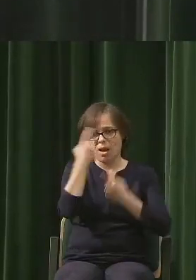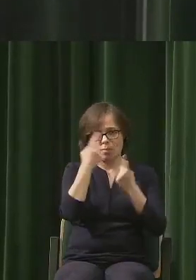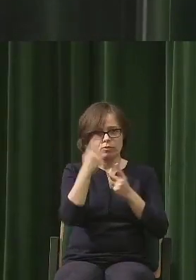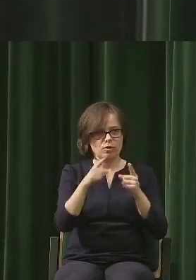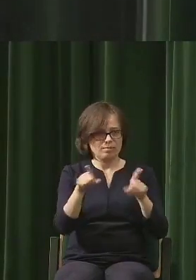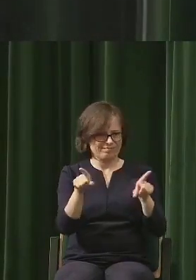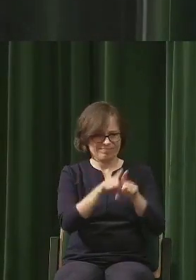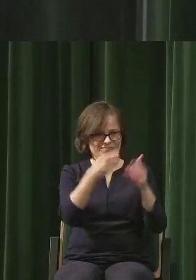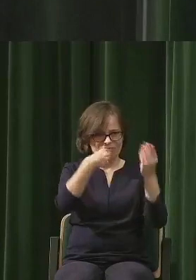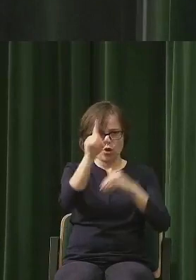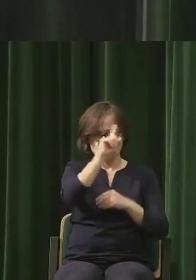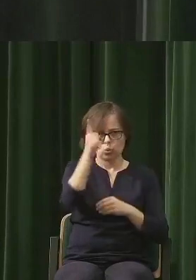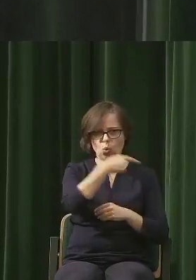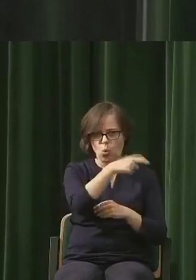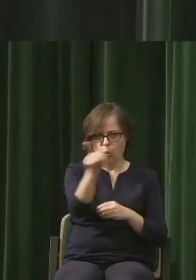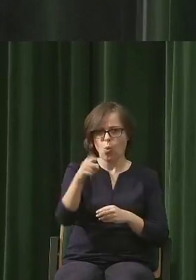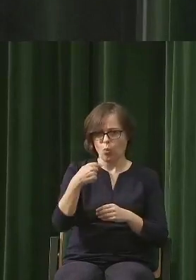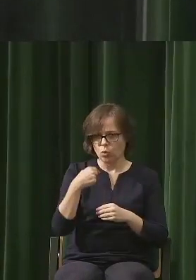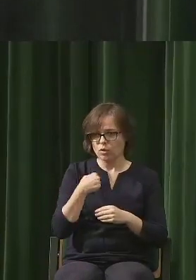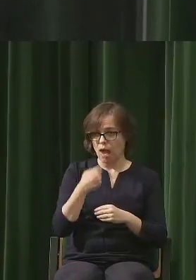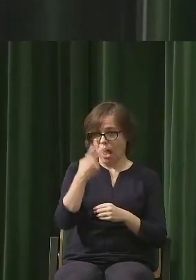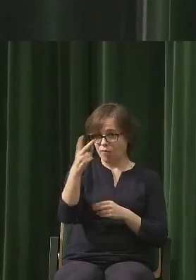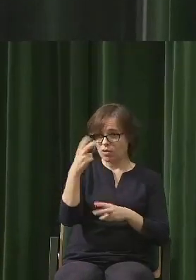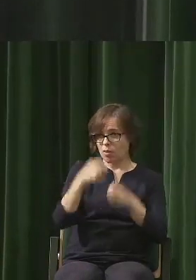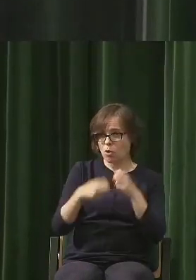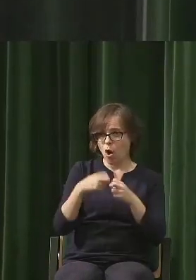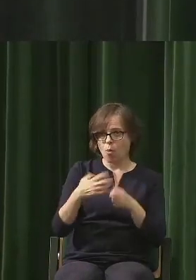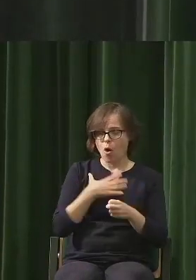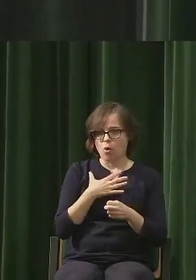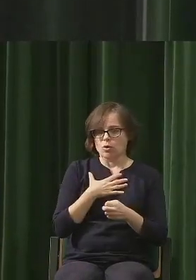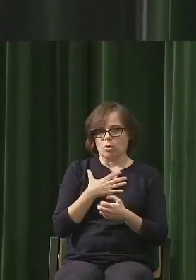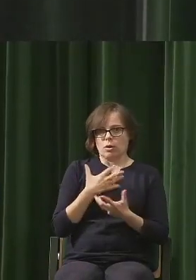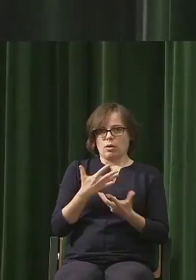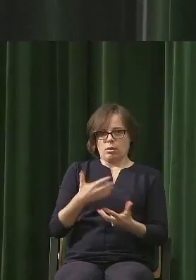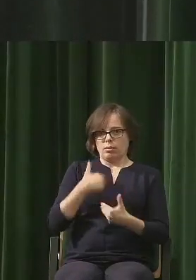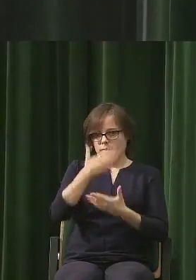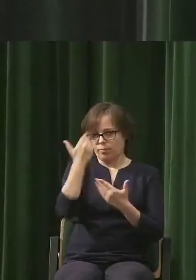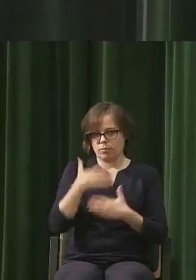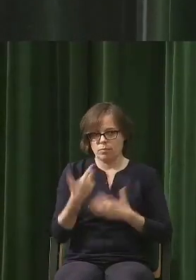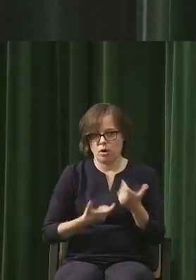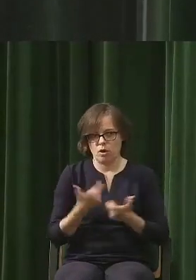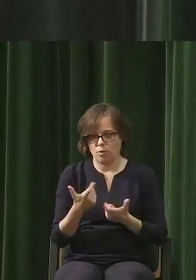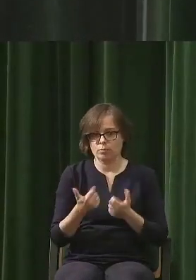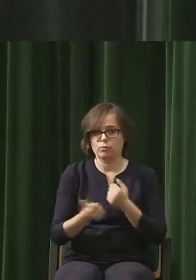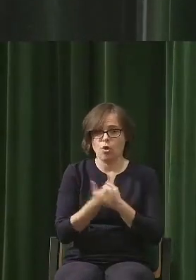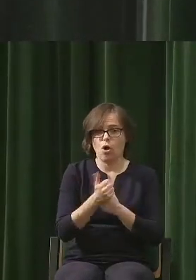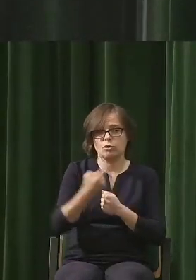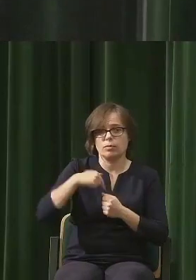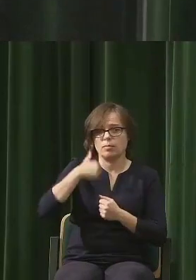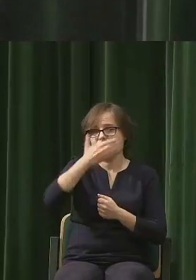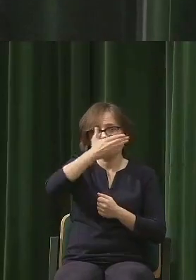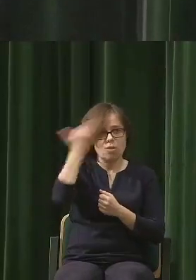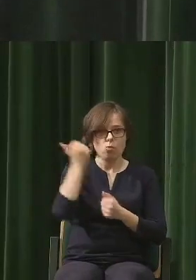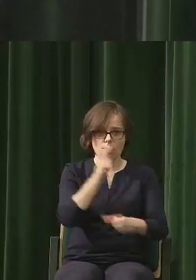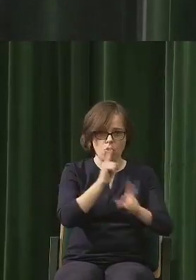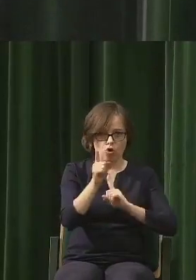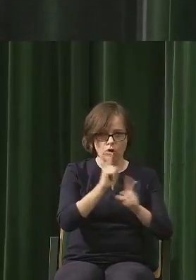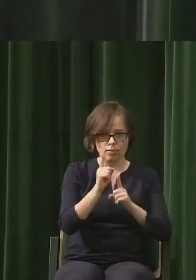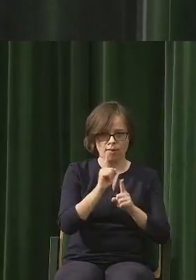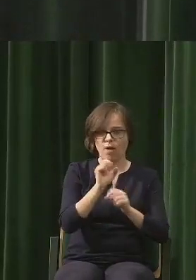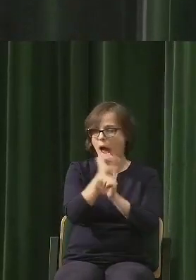ludzi sparaliżowany. To jest tak, że my nie umiemy nie tylko rozmawiać w przestrzeni prywatnej,